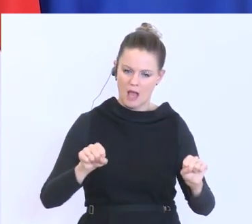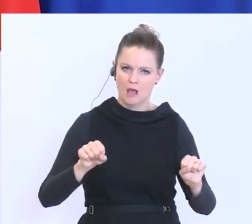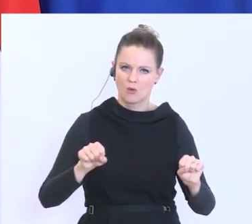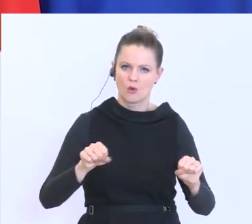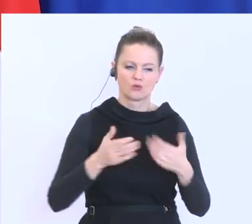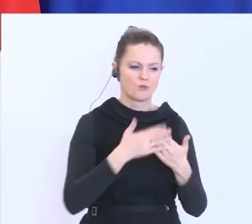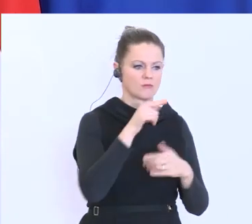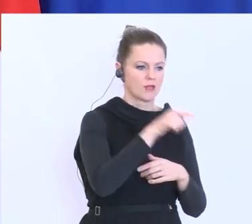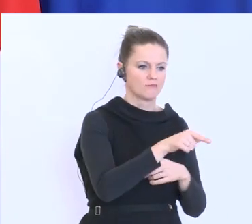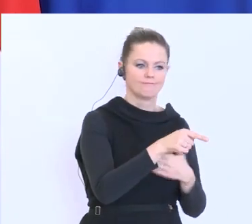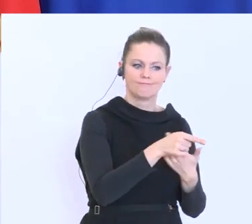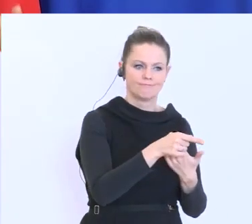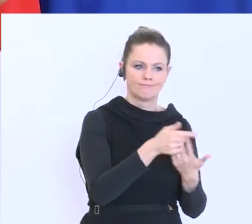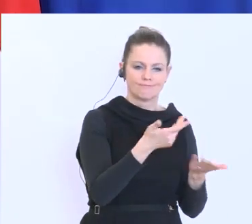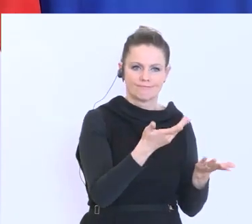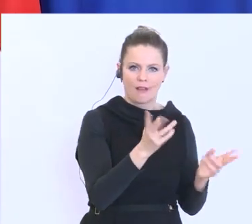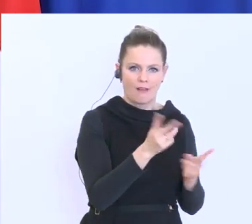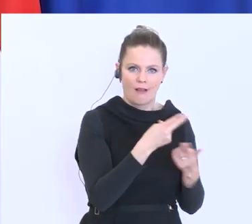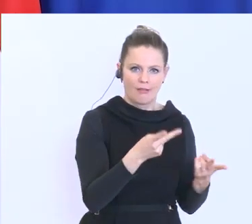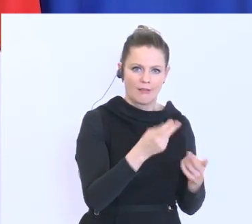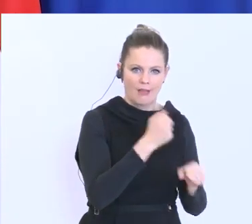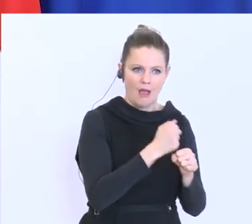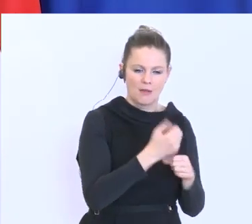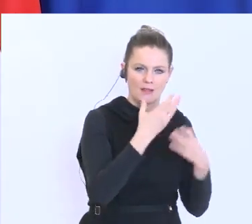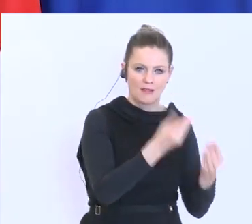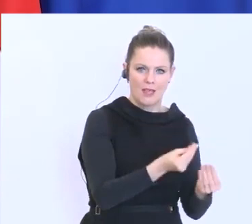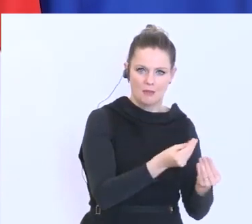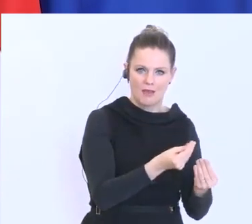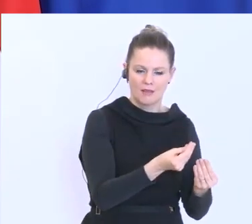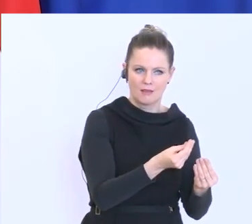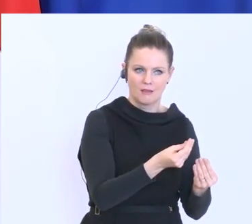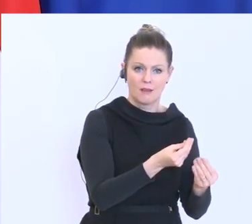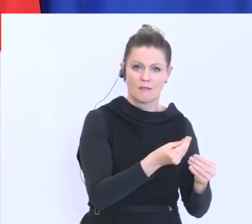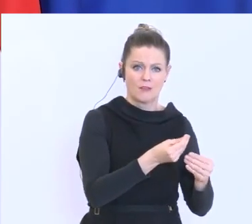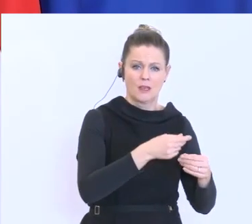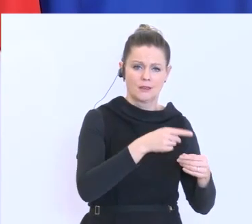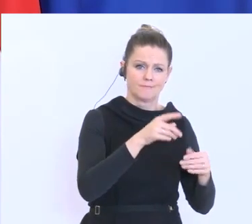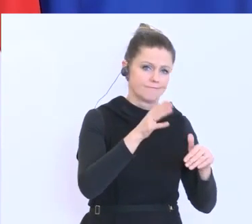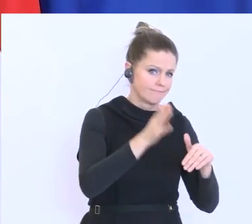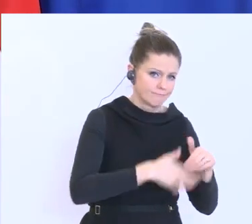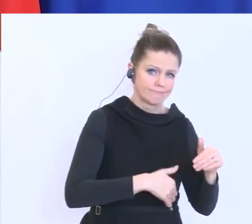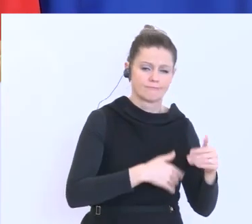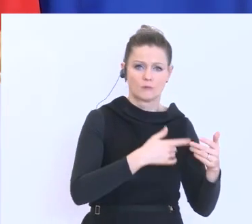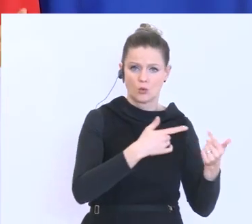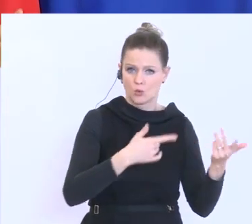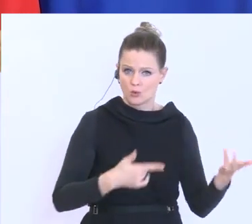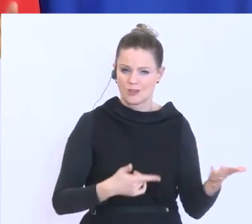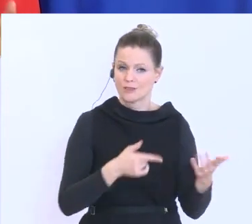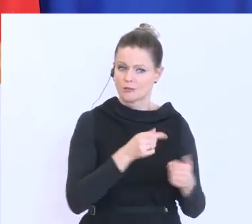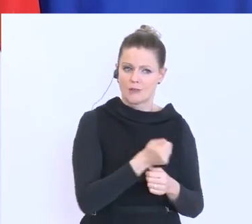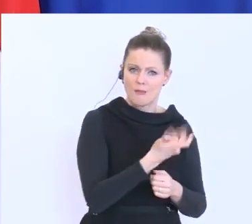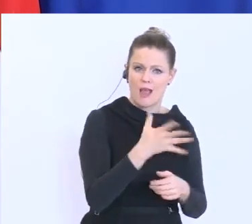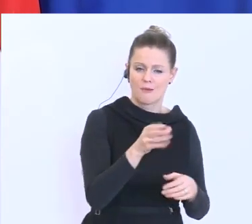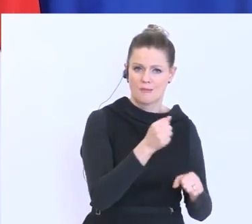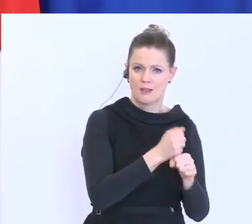Unternehmen, das dann gar nicht die Menschen sozusagen in die Arbeitslosigkeit und dann weitervermitteln muss, sondern wirklich einige Mitarbeiter